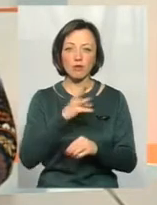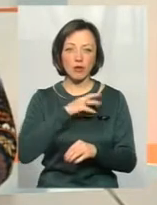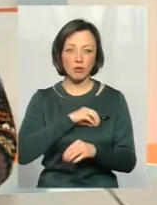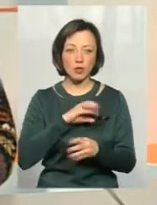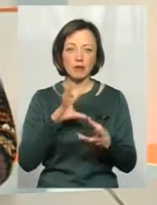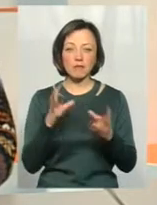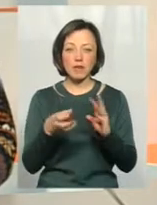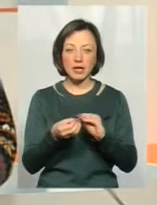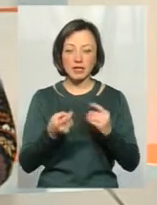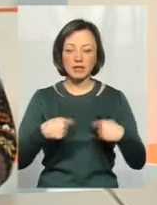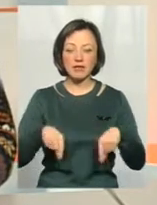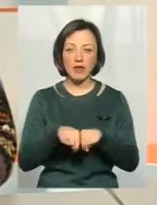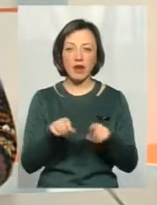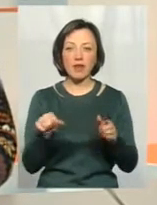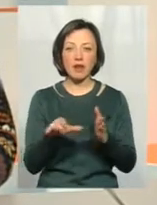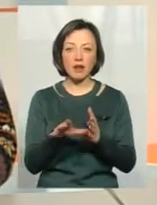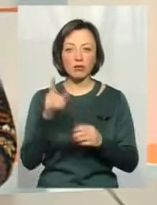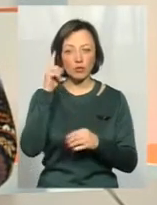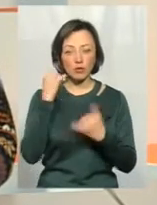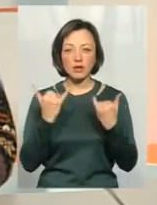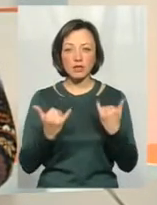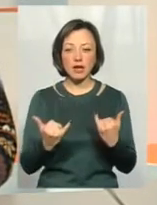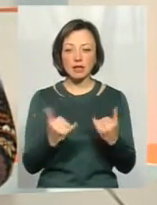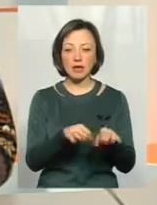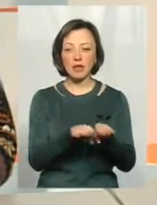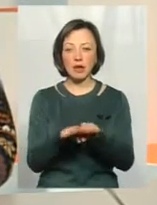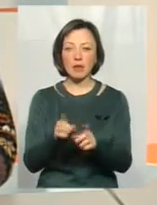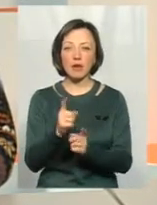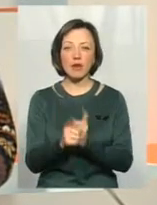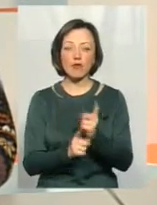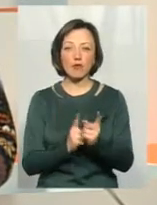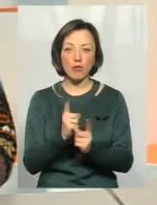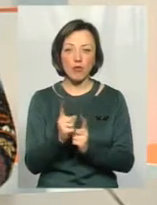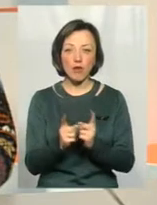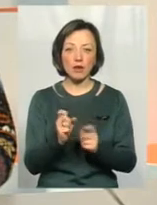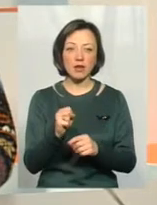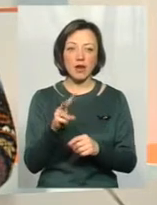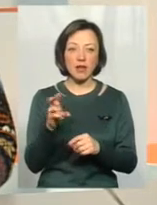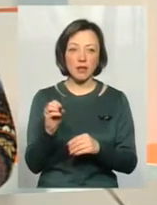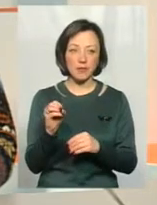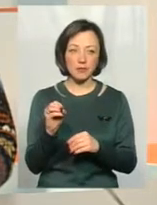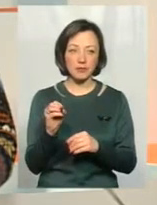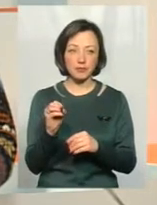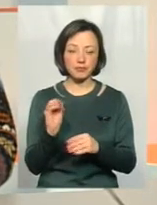прибутки. В принципі, сфера енергетики, я думаю, що вона зараз на етапі формування, але до репліки, ще до